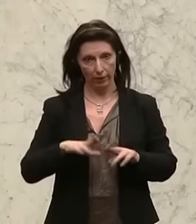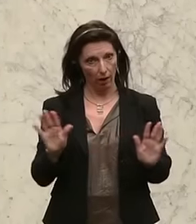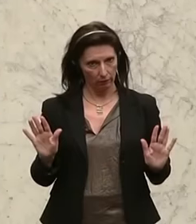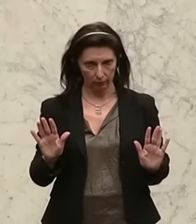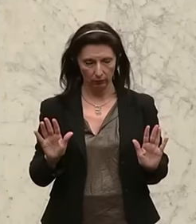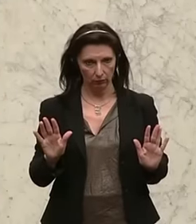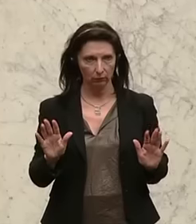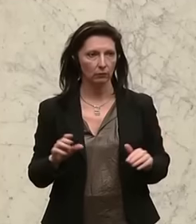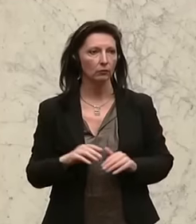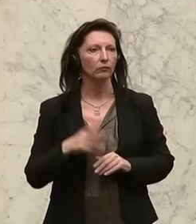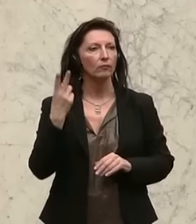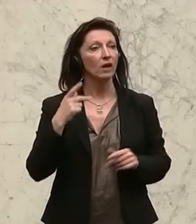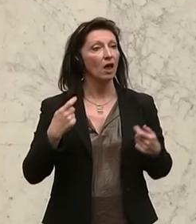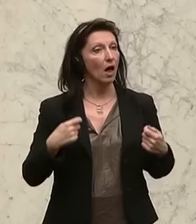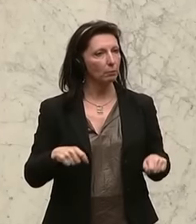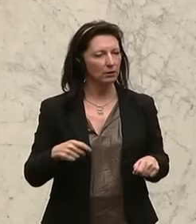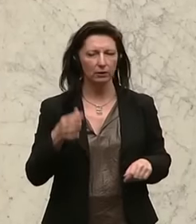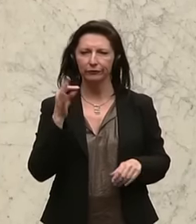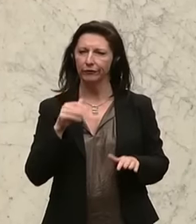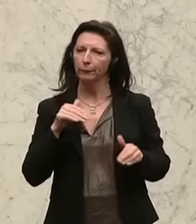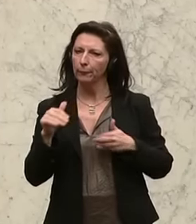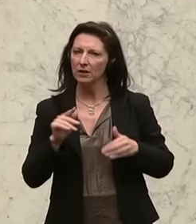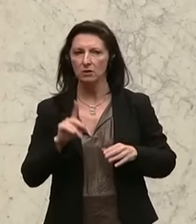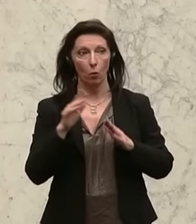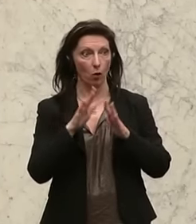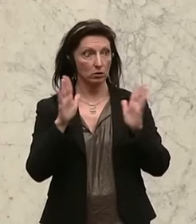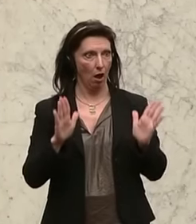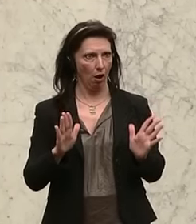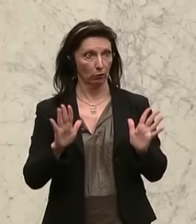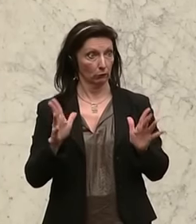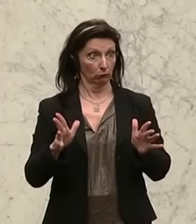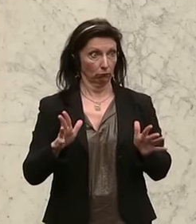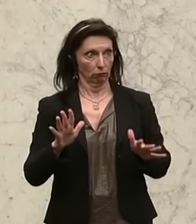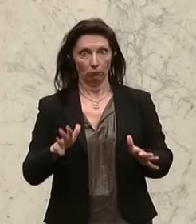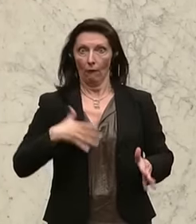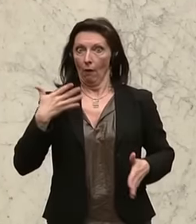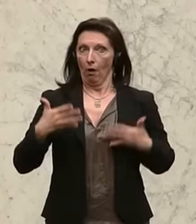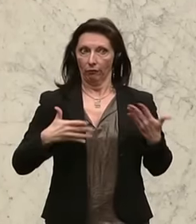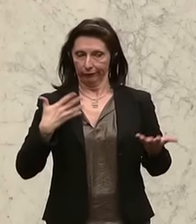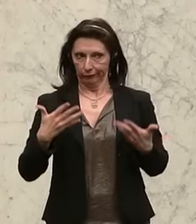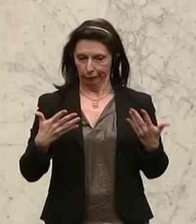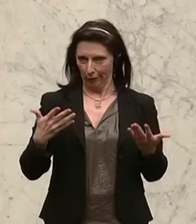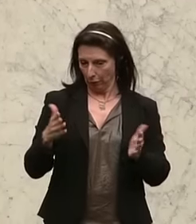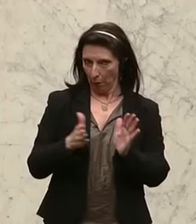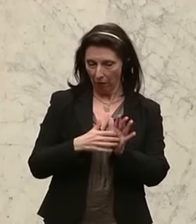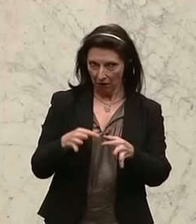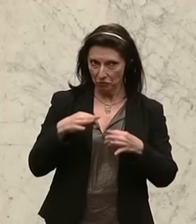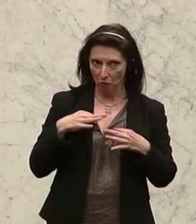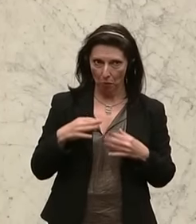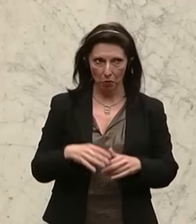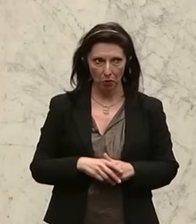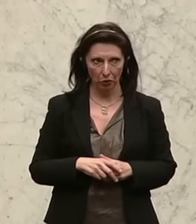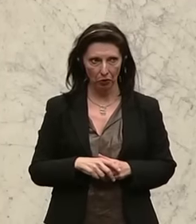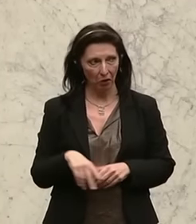Herr Präsident, Frau Minister, hohes Haus, die Emotionen gehen hoch und für mich zeigt das nur eines auf, wie Ihnen vor allem der